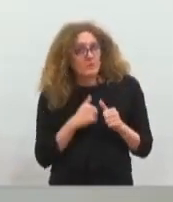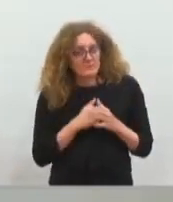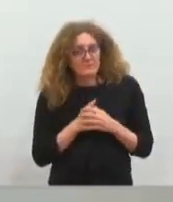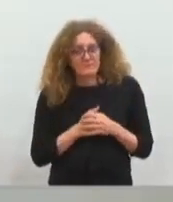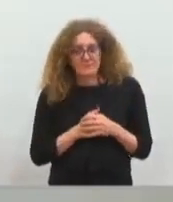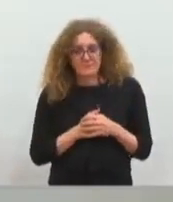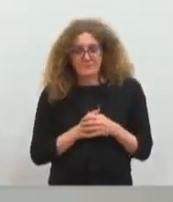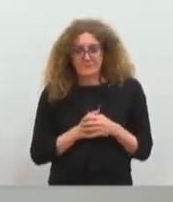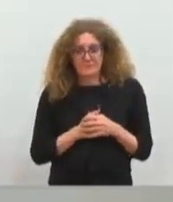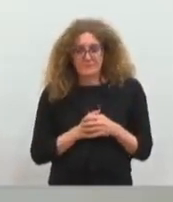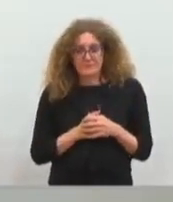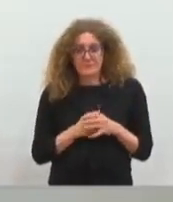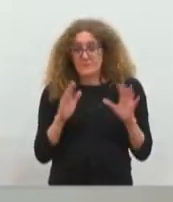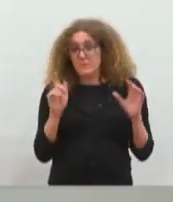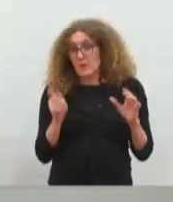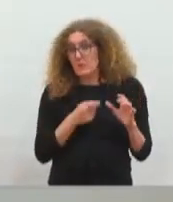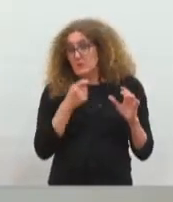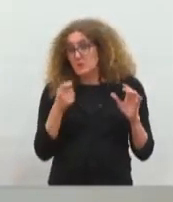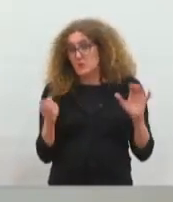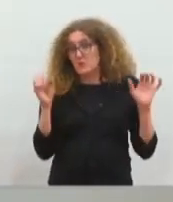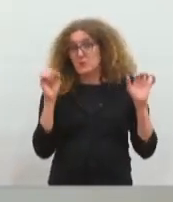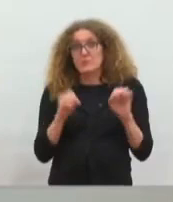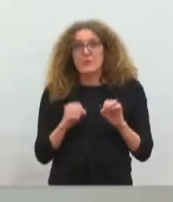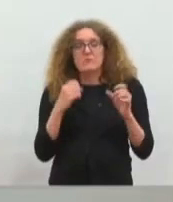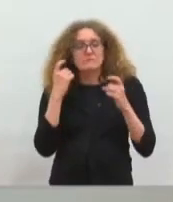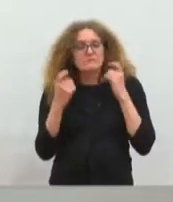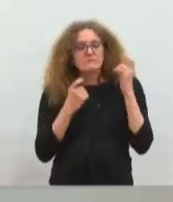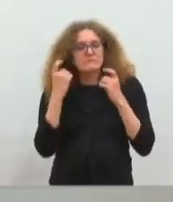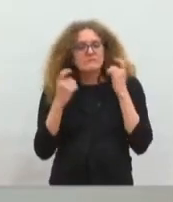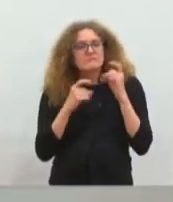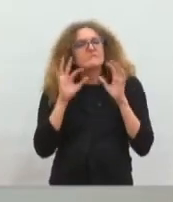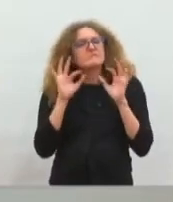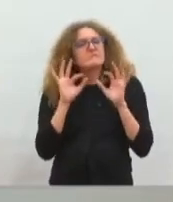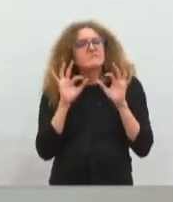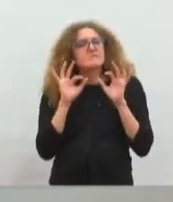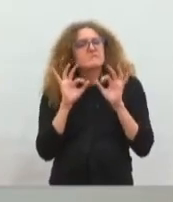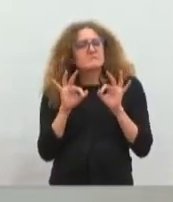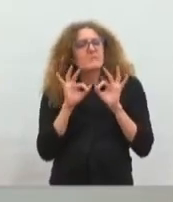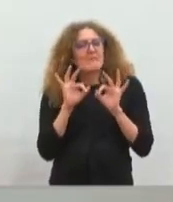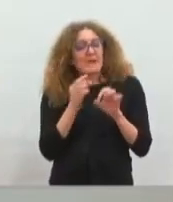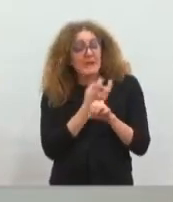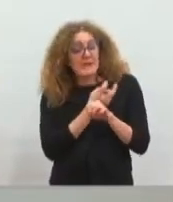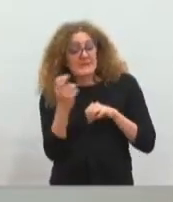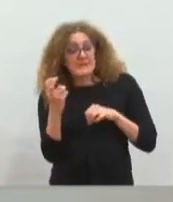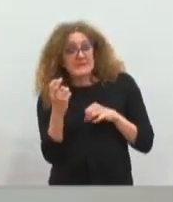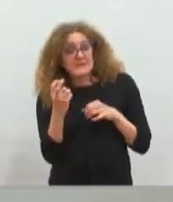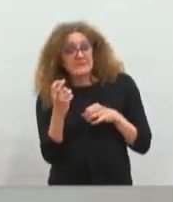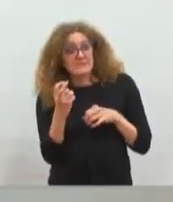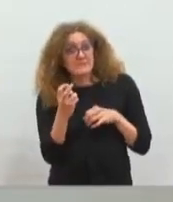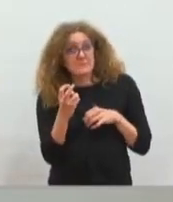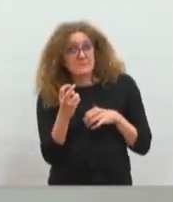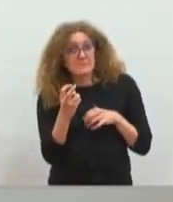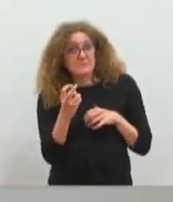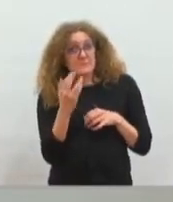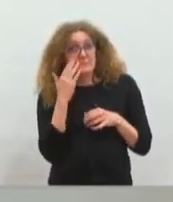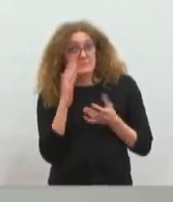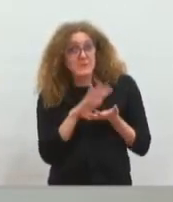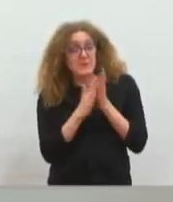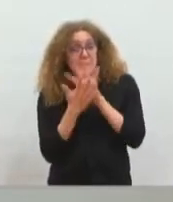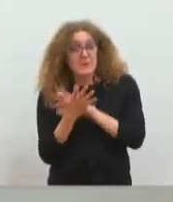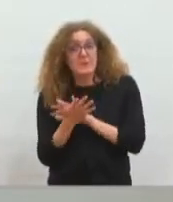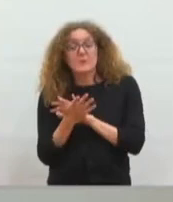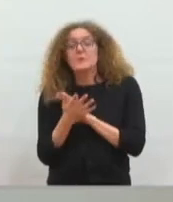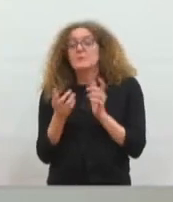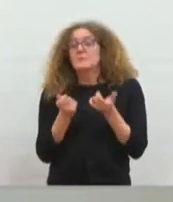Alors, on peut se poser la question également concernant la régie des risques que de ce passage en régie. Alors,